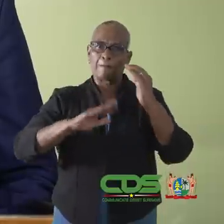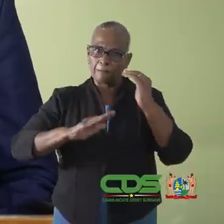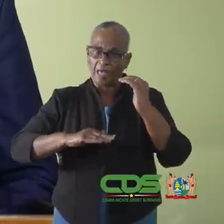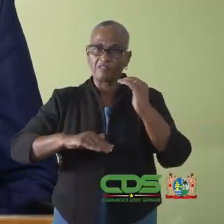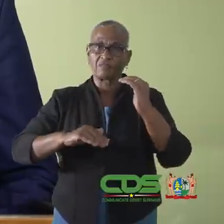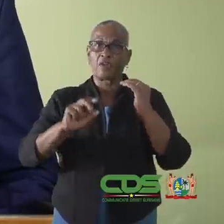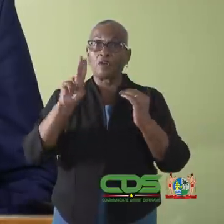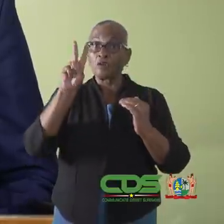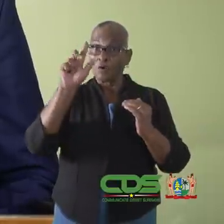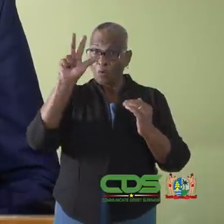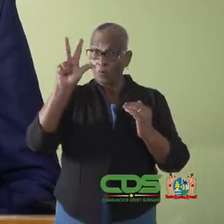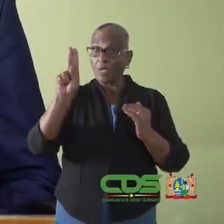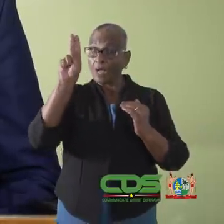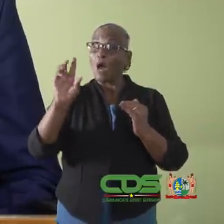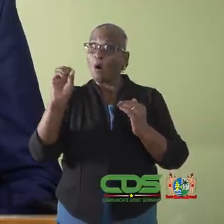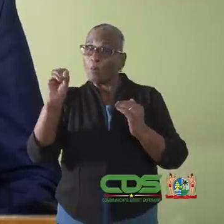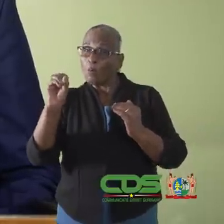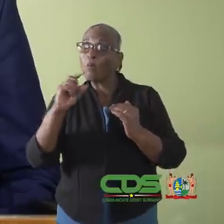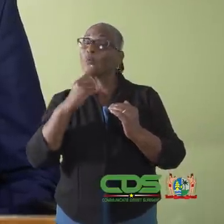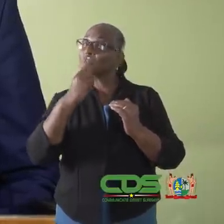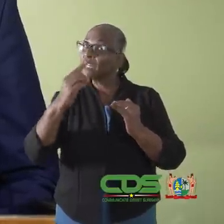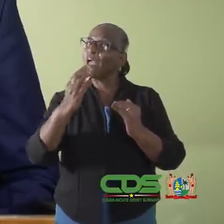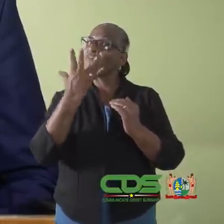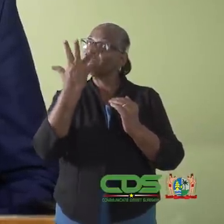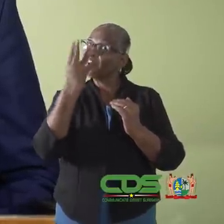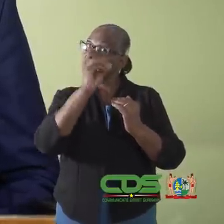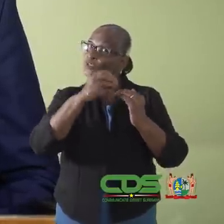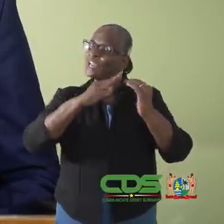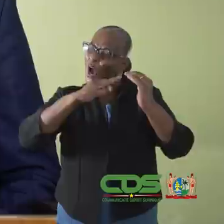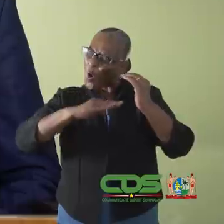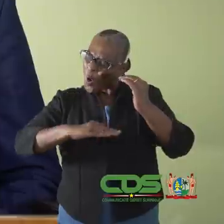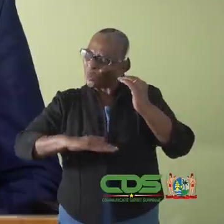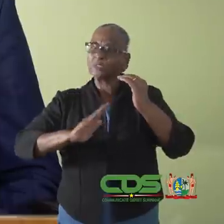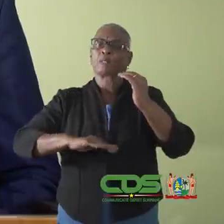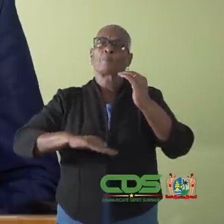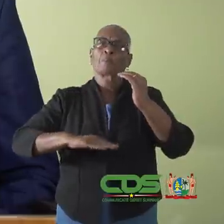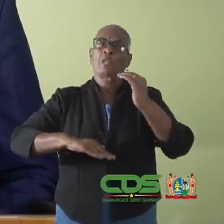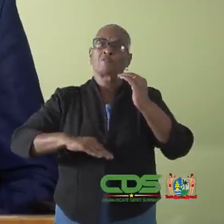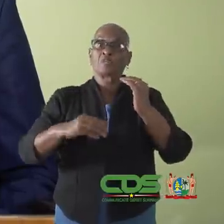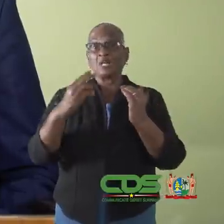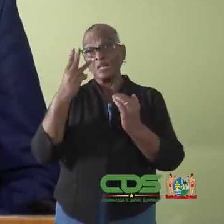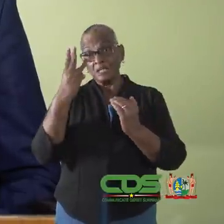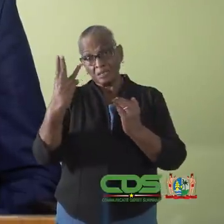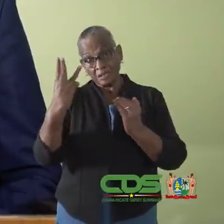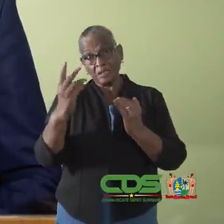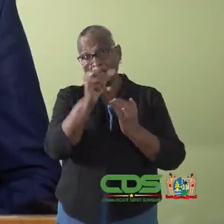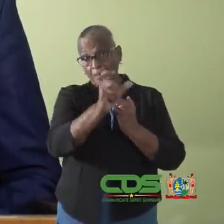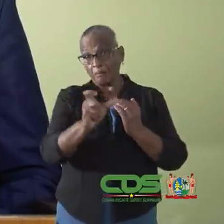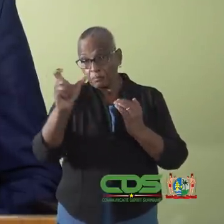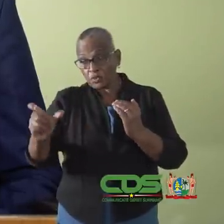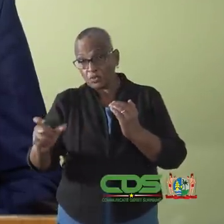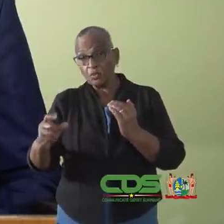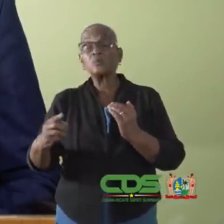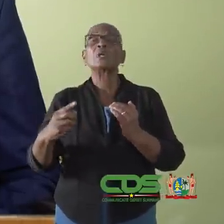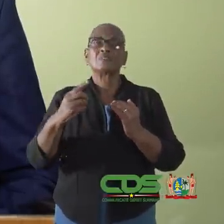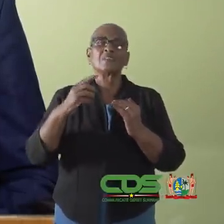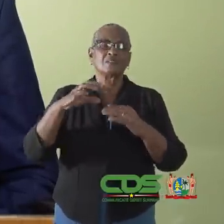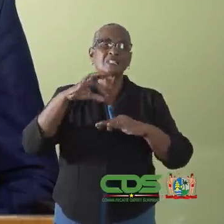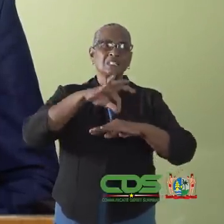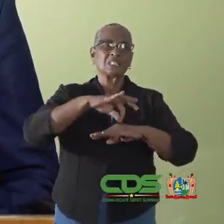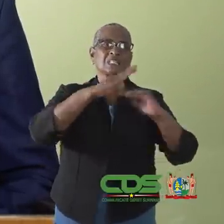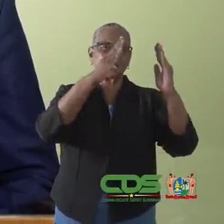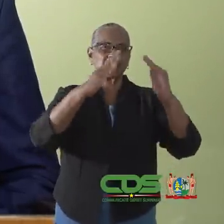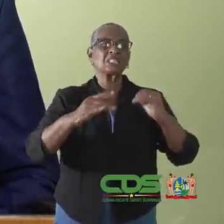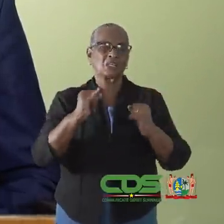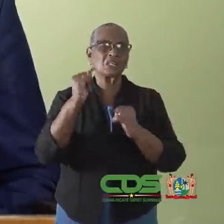De WHO zelf geeft aan onder de 5% te blijven. Er liggen drie personen momenteel op de